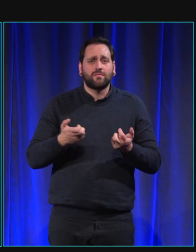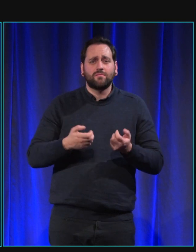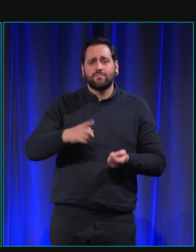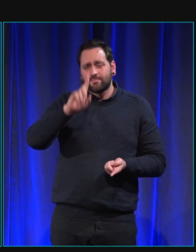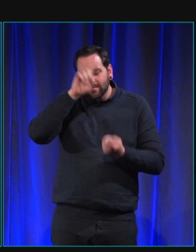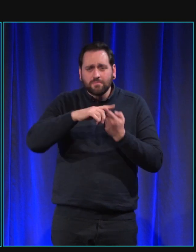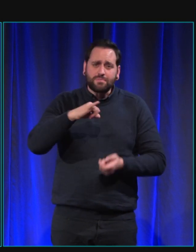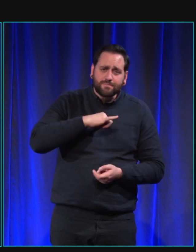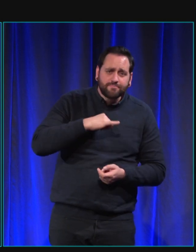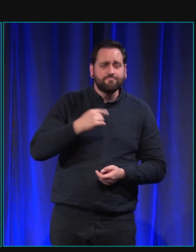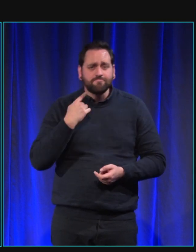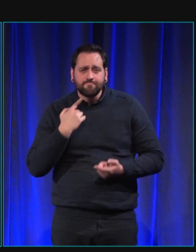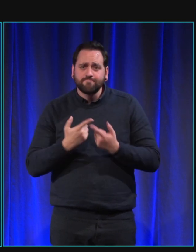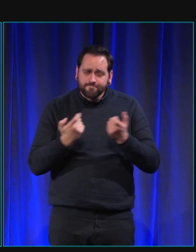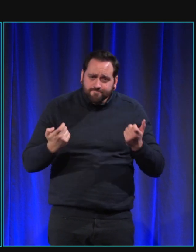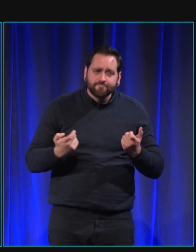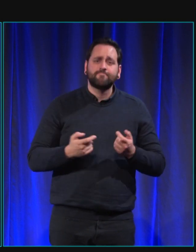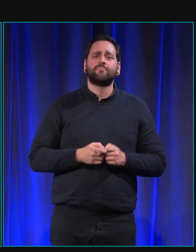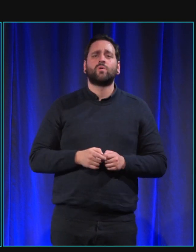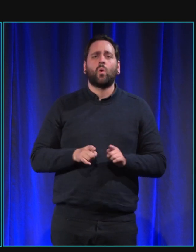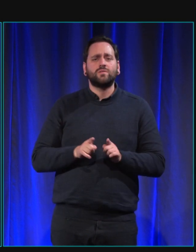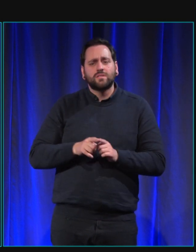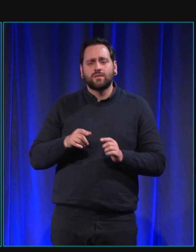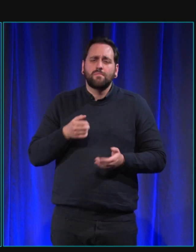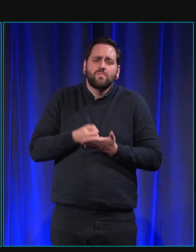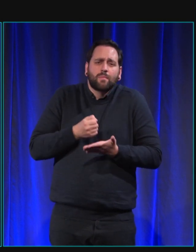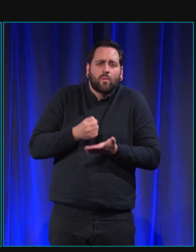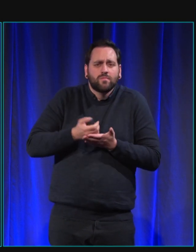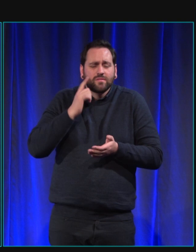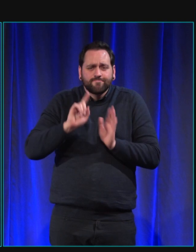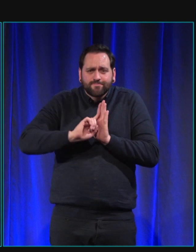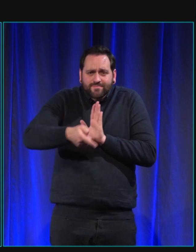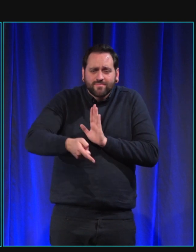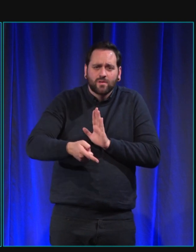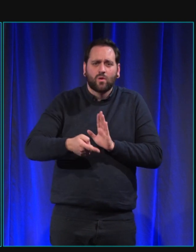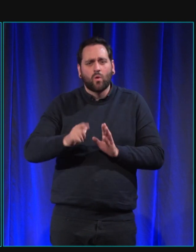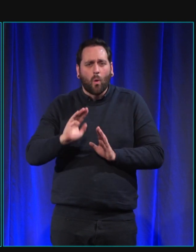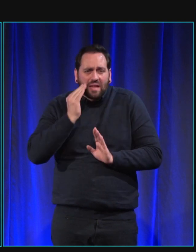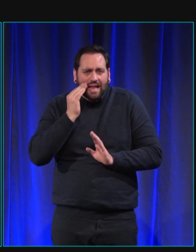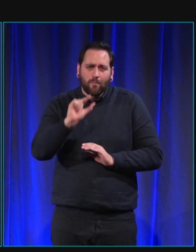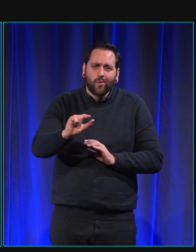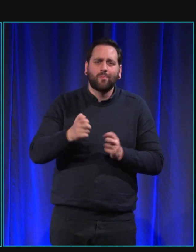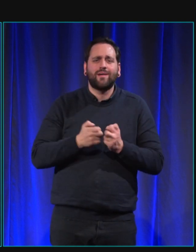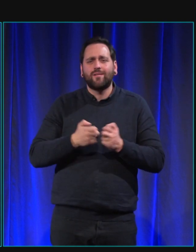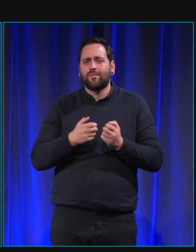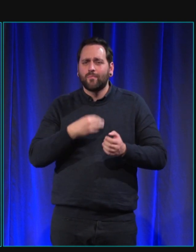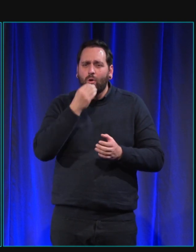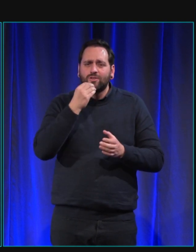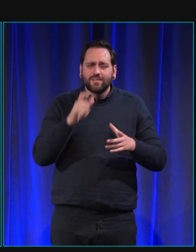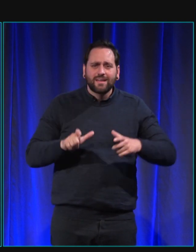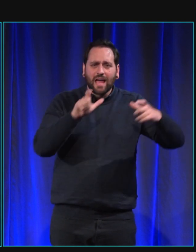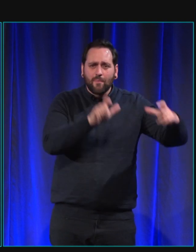répondre à certains ordres d'obéissance c'est-à-dire quand on prépare la gamelle qu'ils ne précipitent pas sur la gamelle par exemple parce que nous si on les a dans